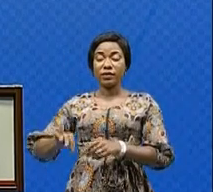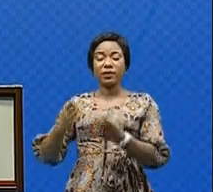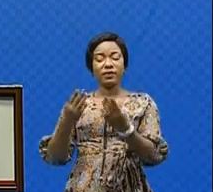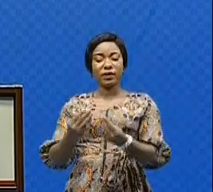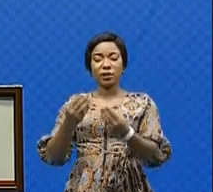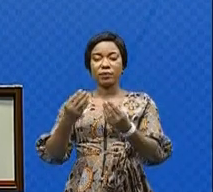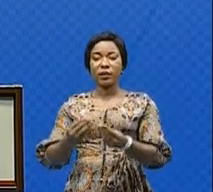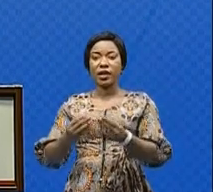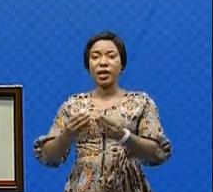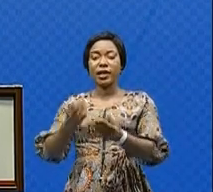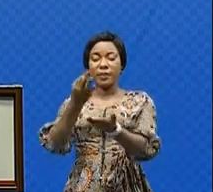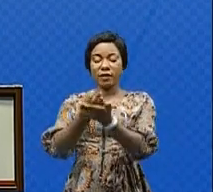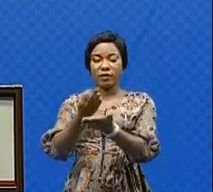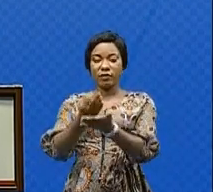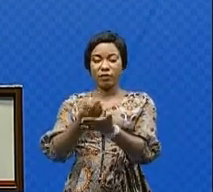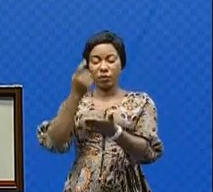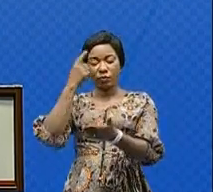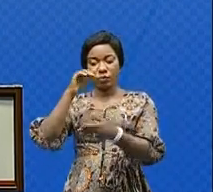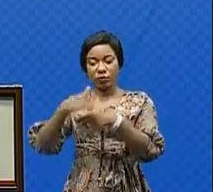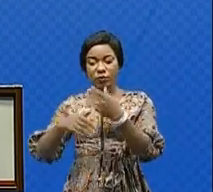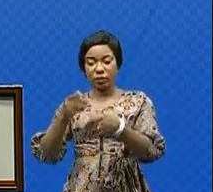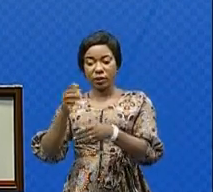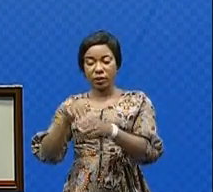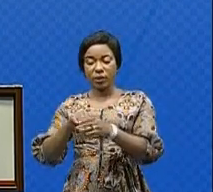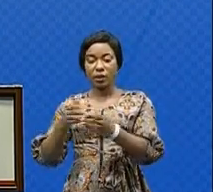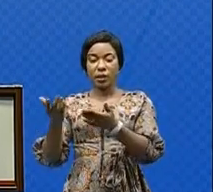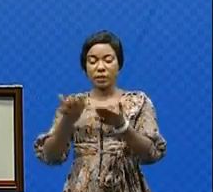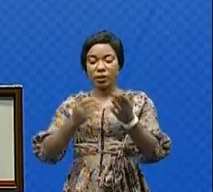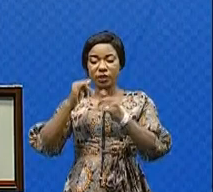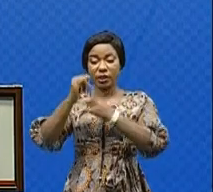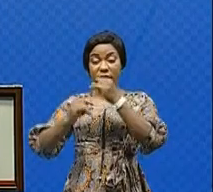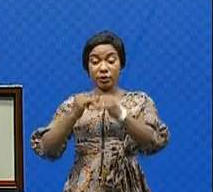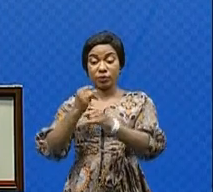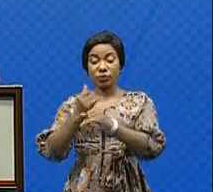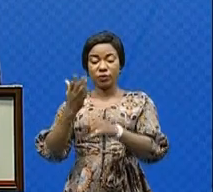facilement des fonds prévus à cet effet sur le marché international.